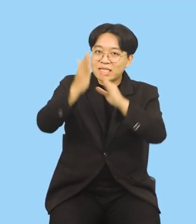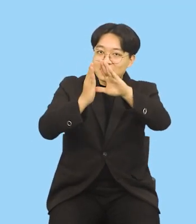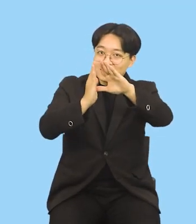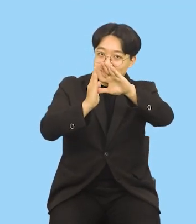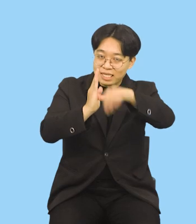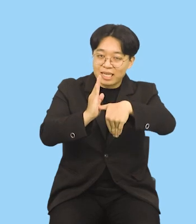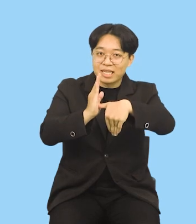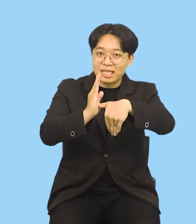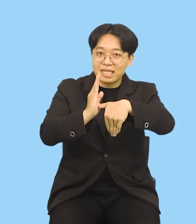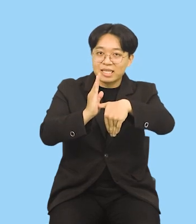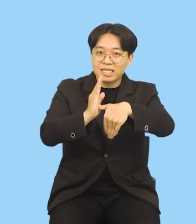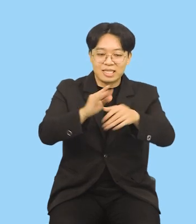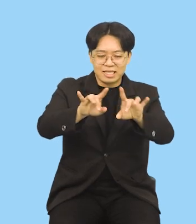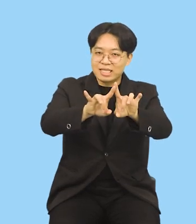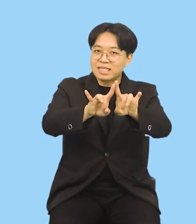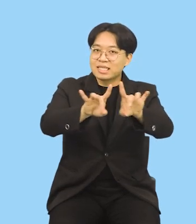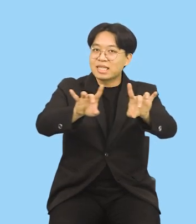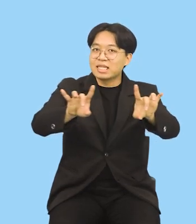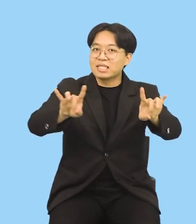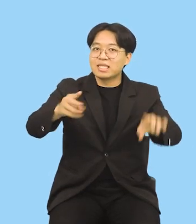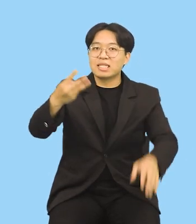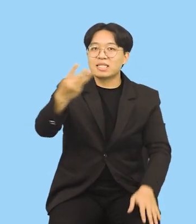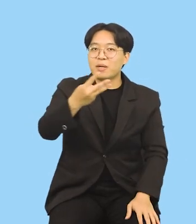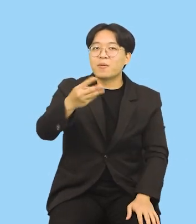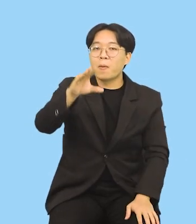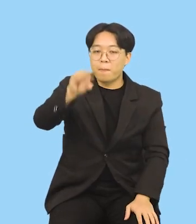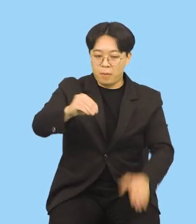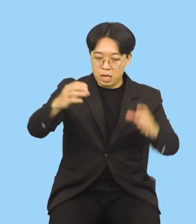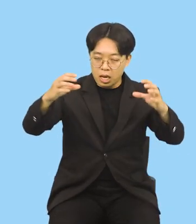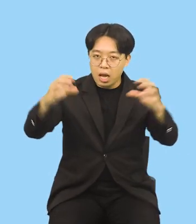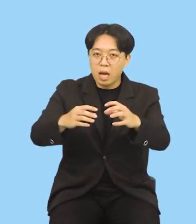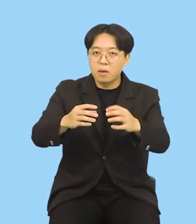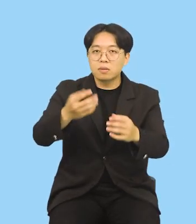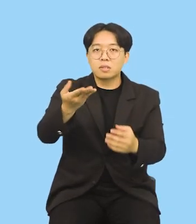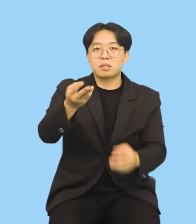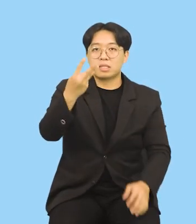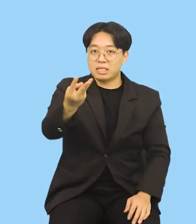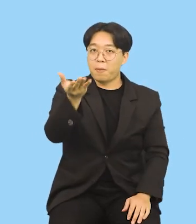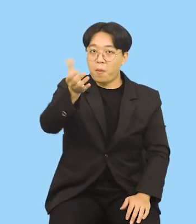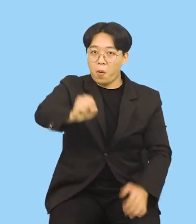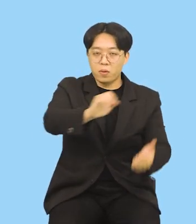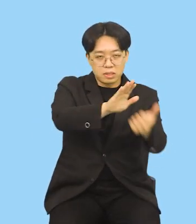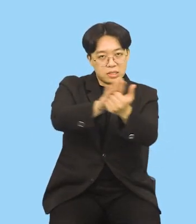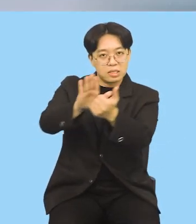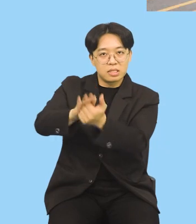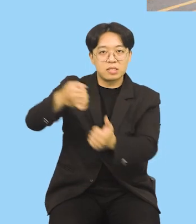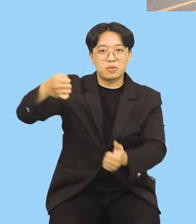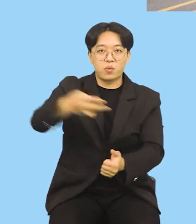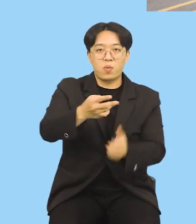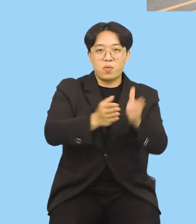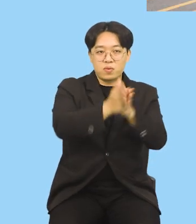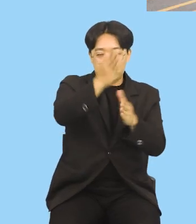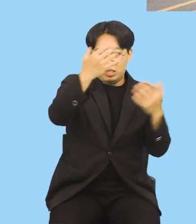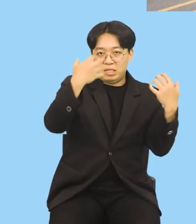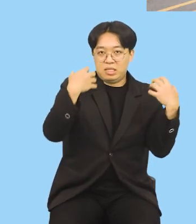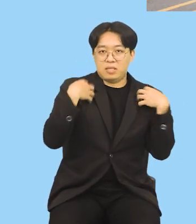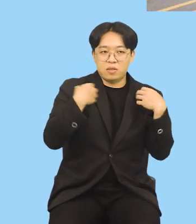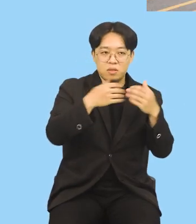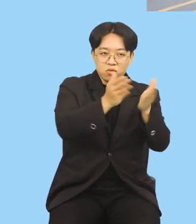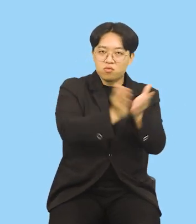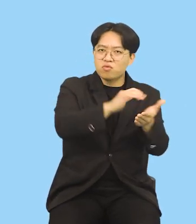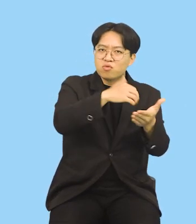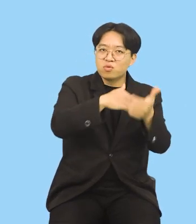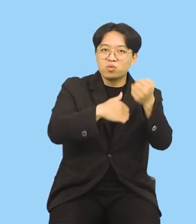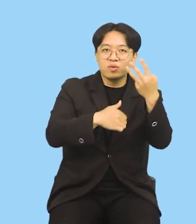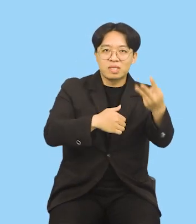조직하면 해당 상권공동체 1개 소당 3천만 원씩 총 3억 원을 지원하고 광명시청 53개